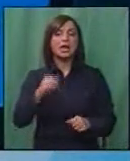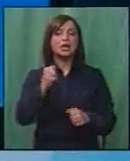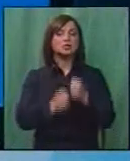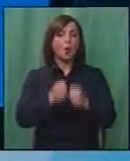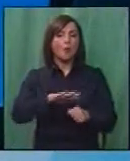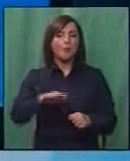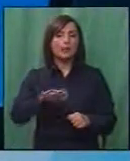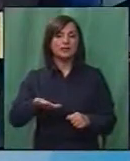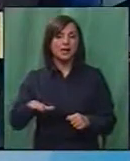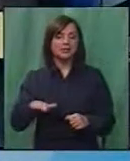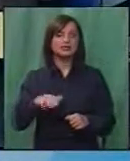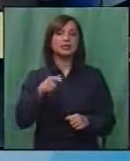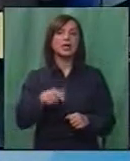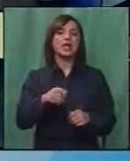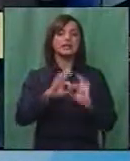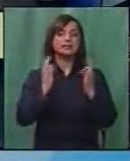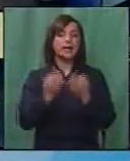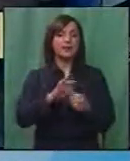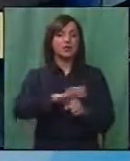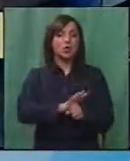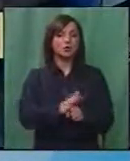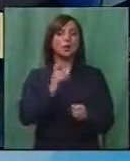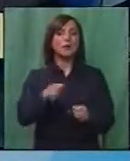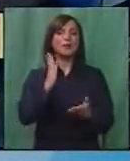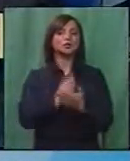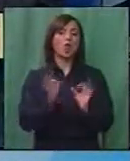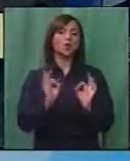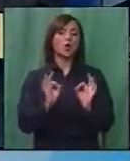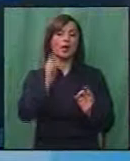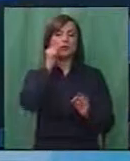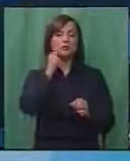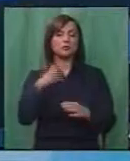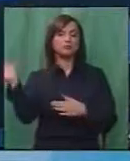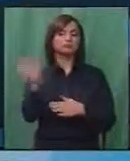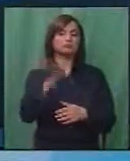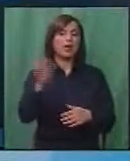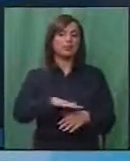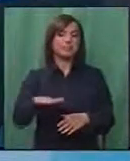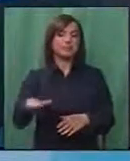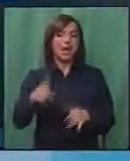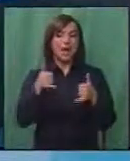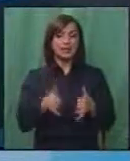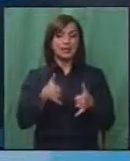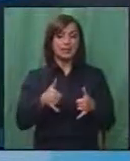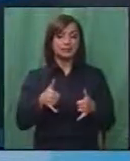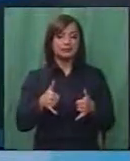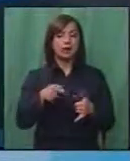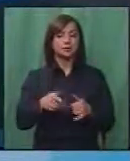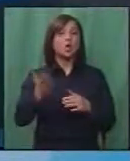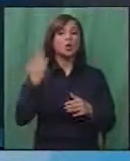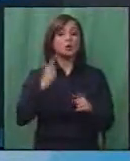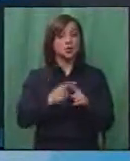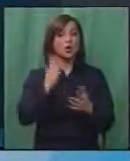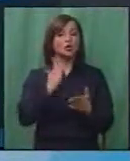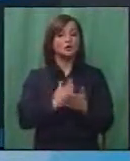злоупотреба на деца, за семејно насилство. Значи, беше нормално таткото да му врза шамар на детето. А денеска, не денеска, тоа од